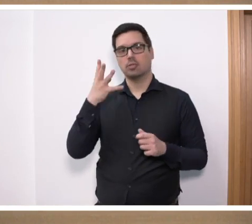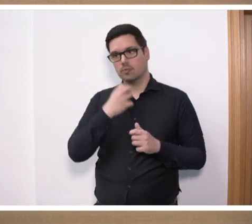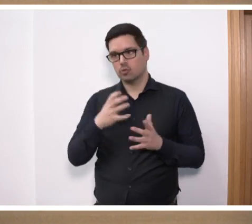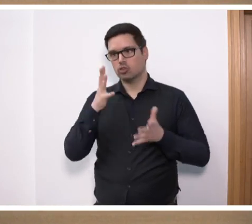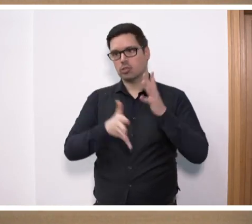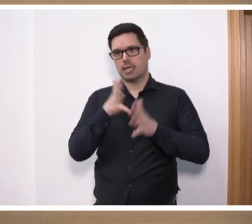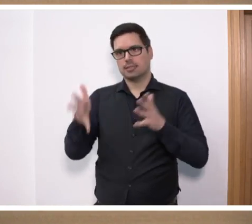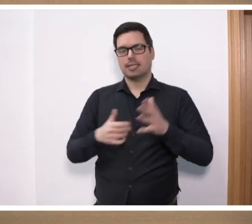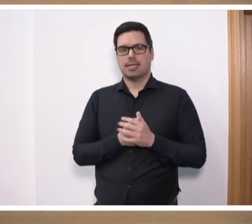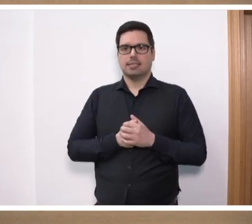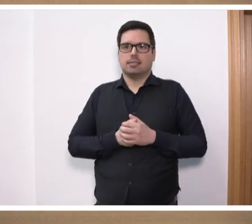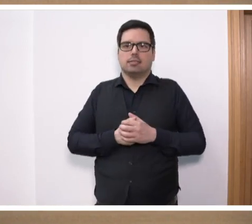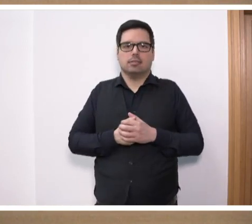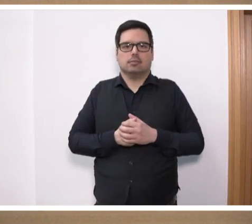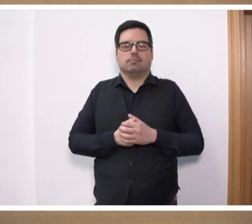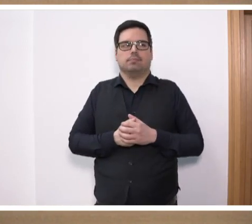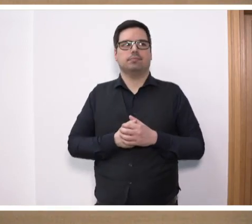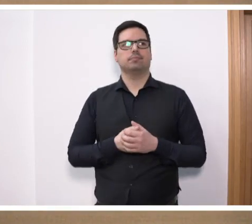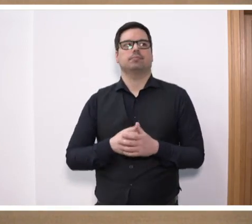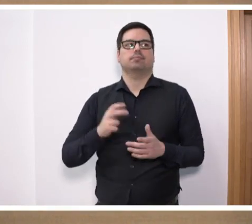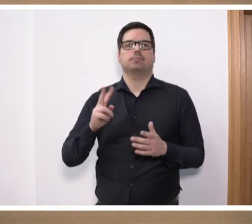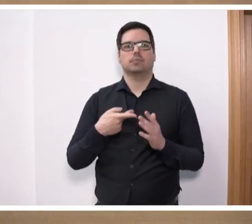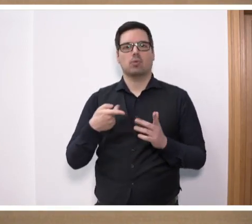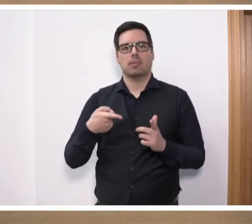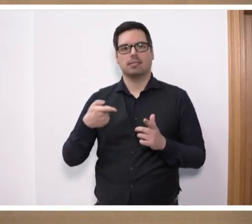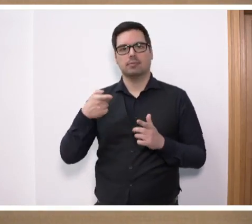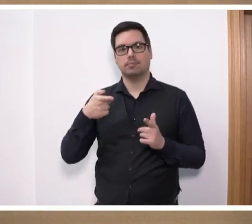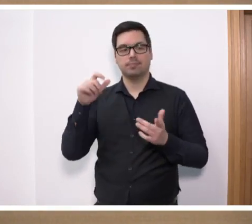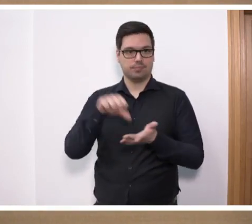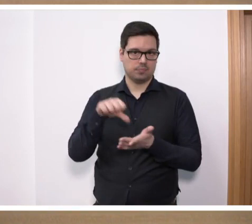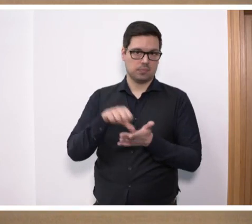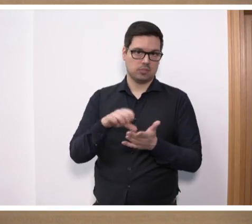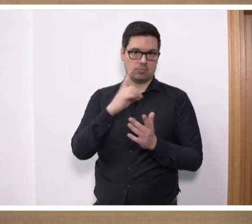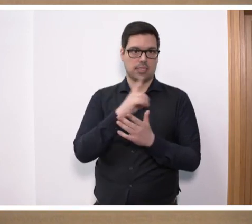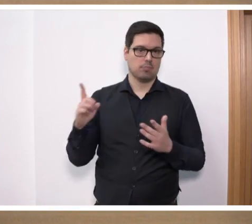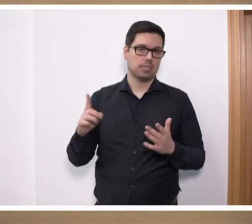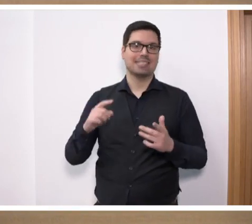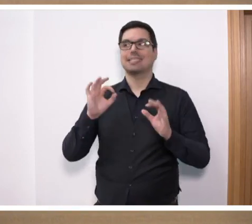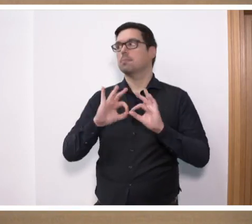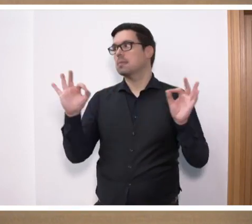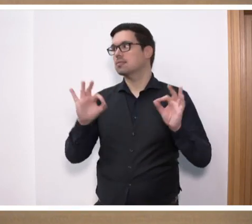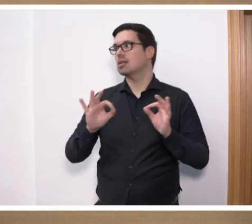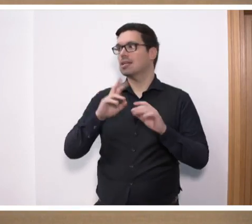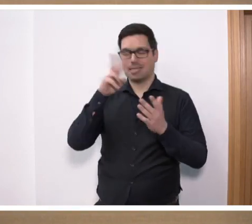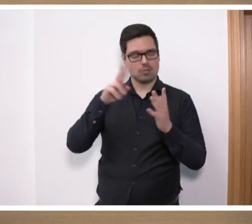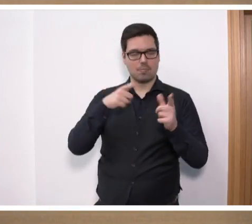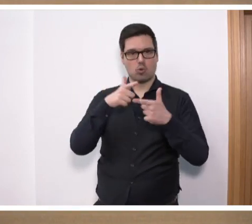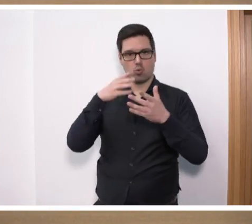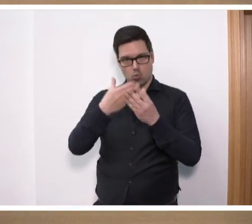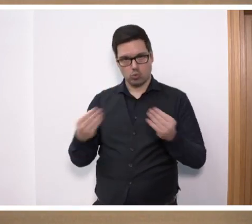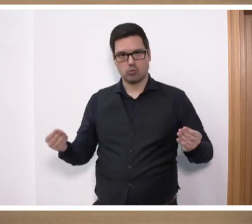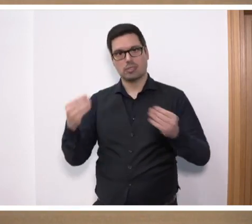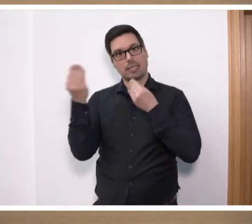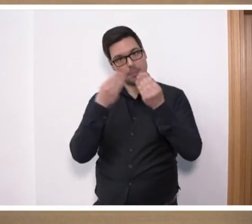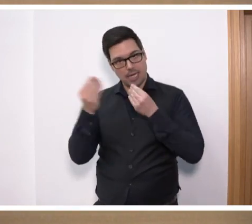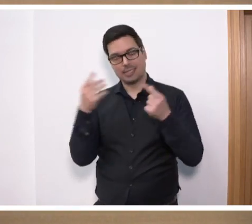sprechen. Denn noch mal, hier im Zentrum der Demokratie müssen wir über die besten Lösungen beraten, darüber